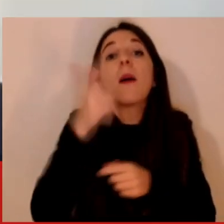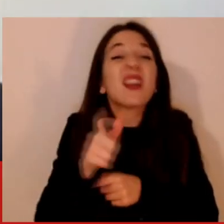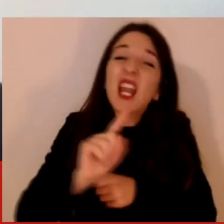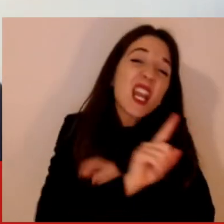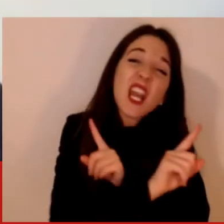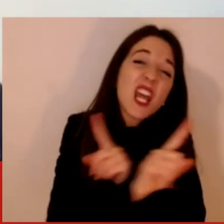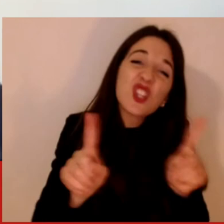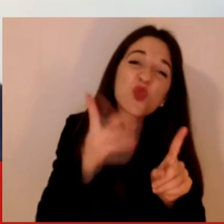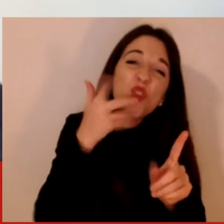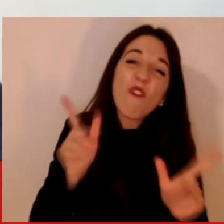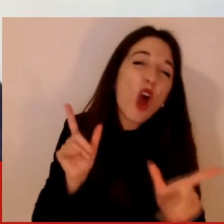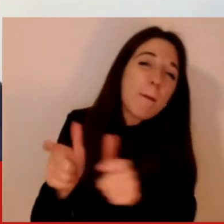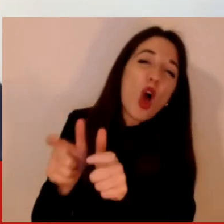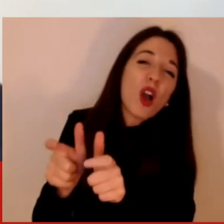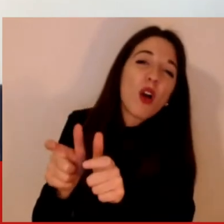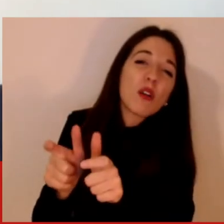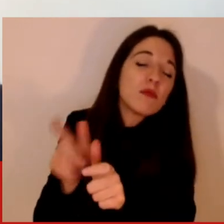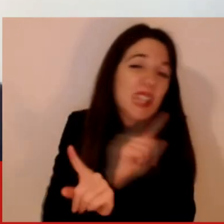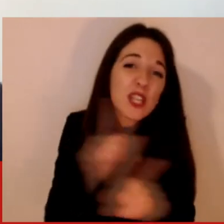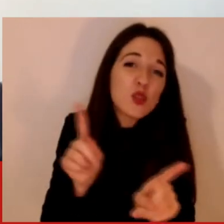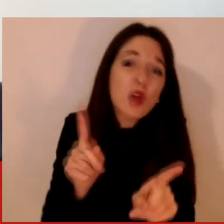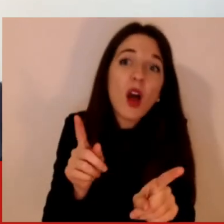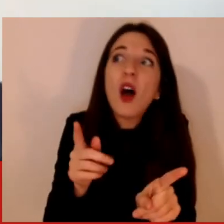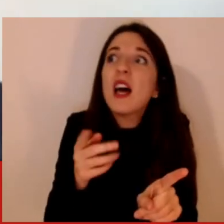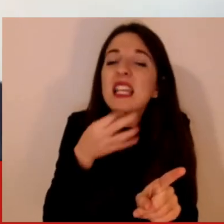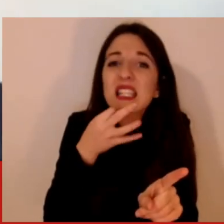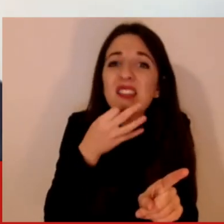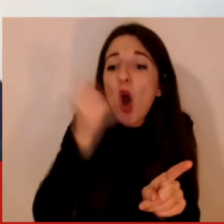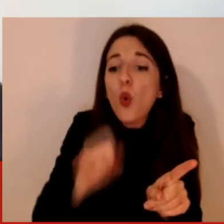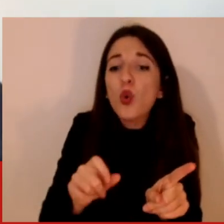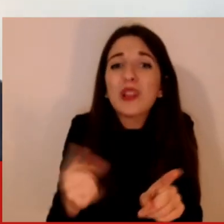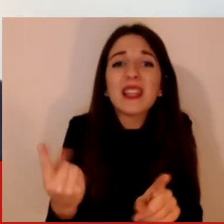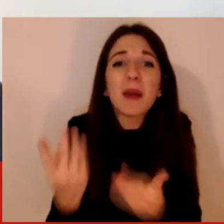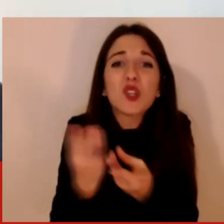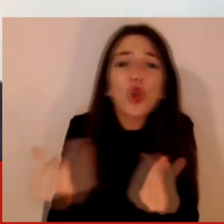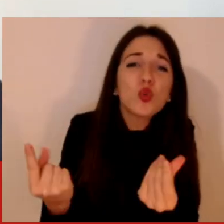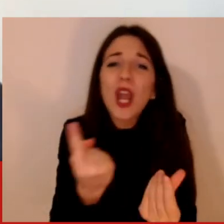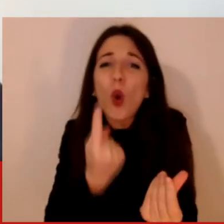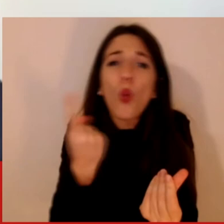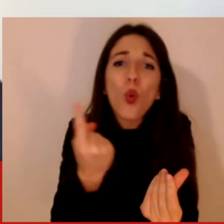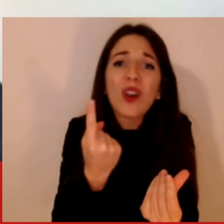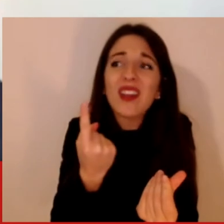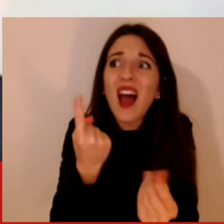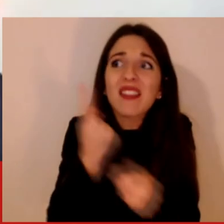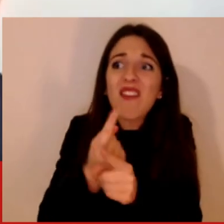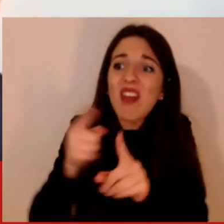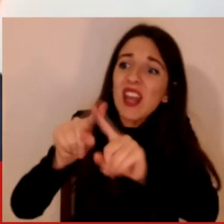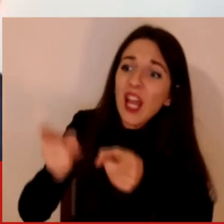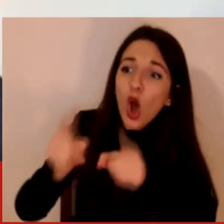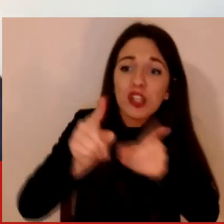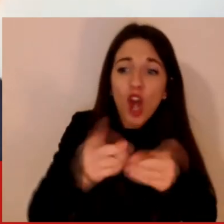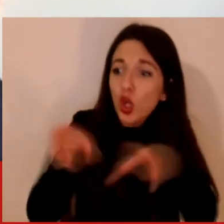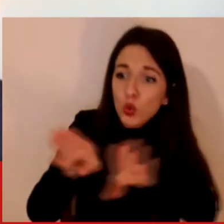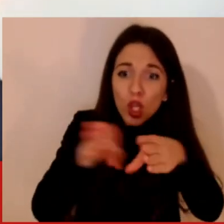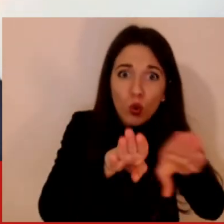fallimento rimanere solamente con le armi delle chiusure, quello che bisognerebbe fare ancora adesso i governi dovrebbero lavorare per creare tutto